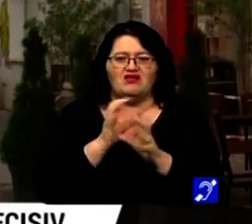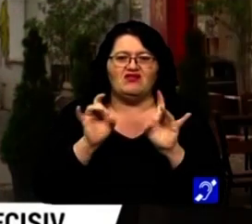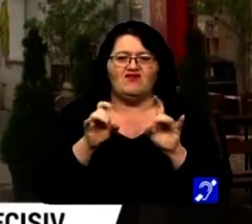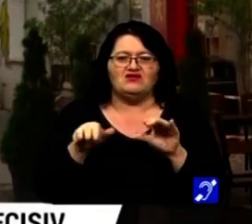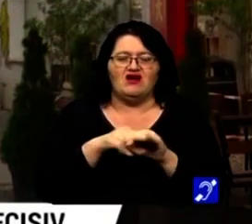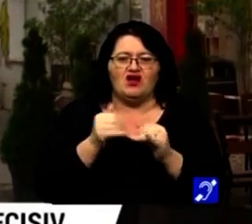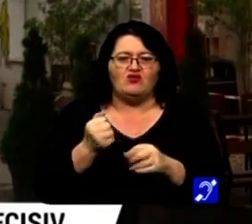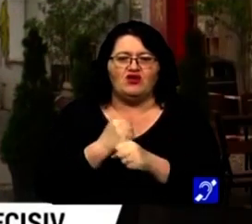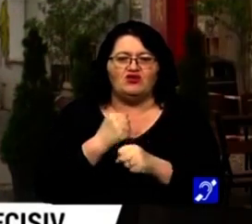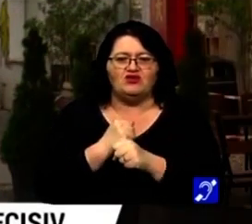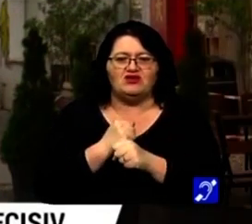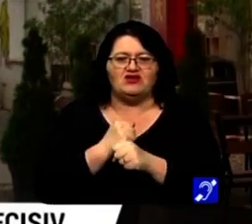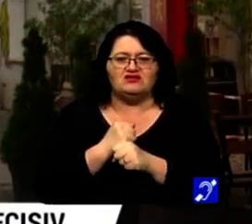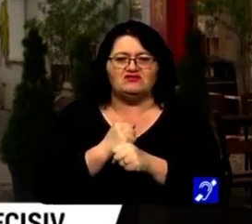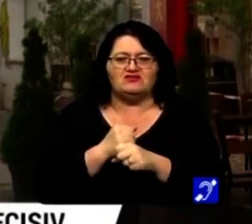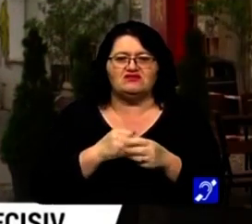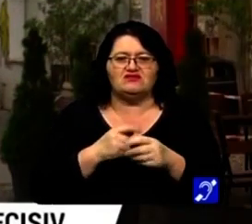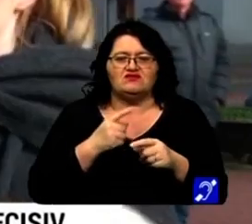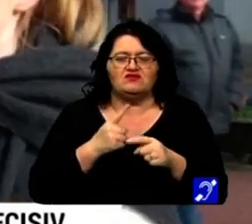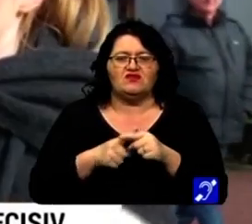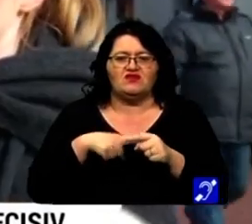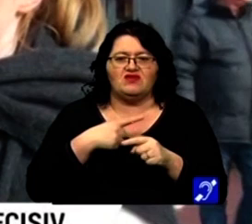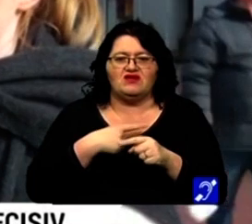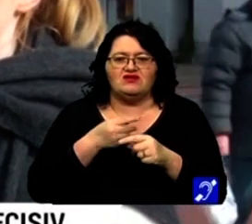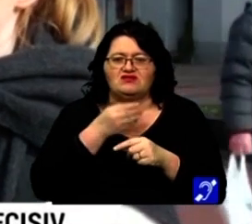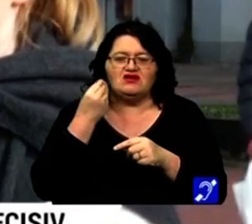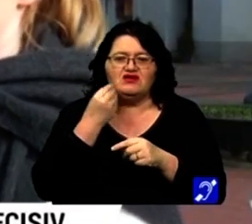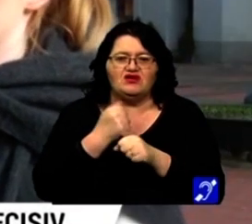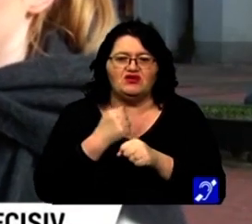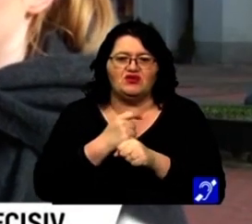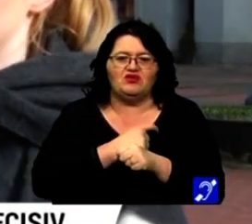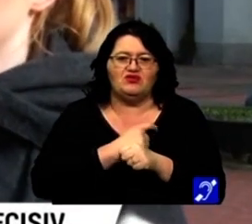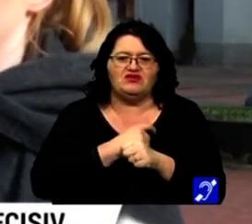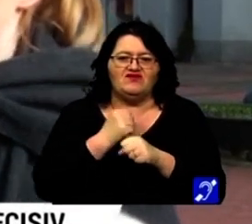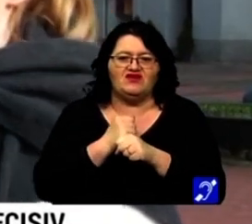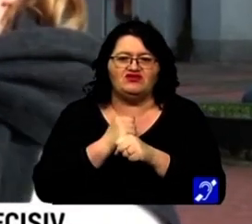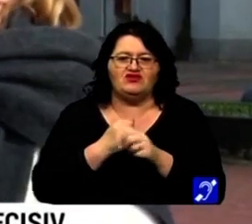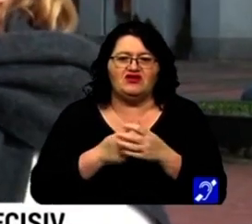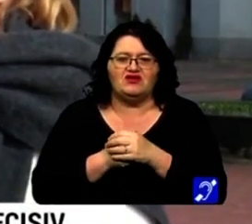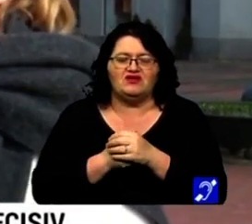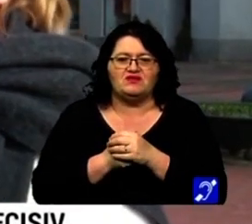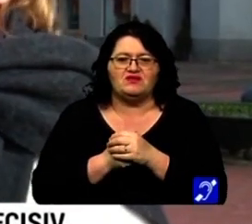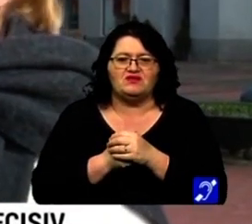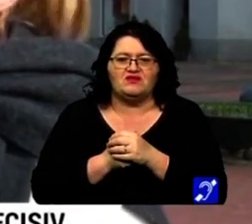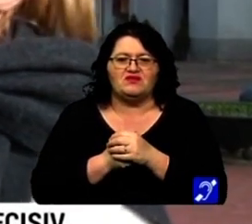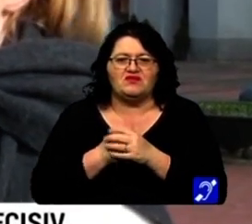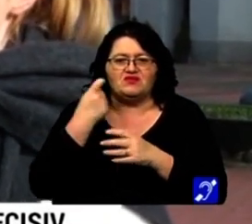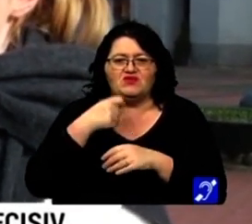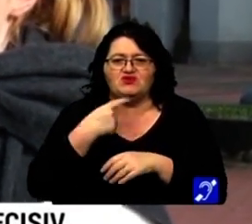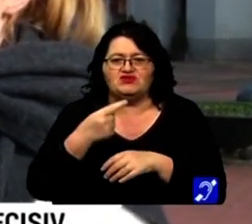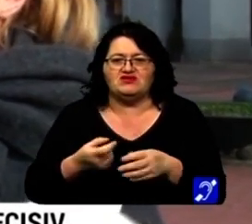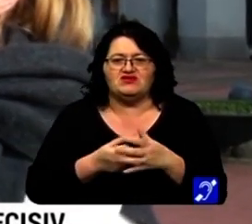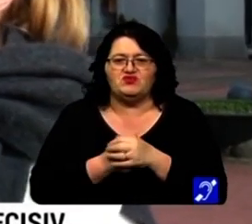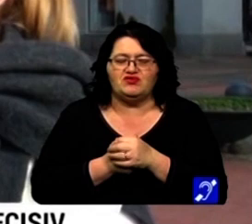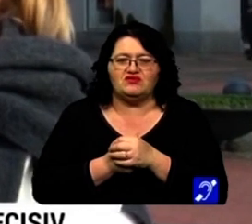câmpul muncii. Acum lucrez la librările și e job, e genul ăla de job pe care oricum nu l-ai putea face remote. Deci nu știu ce să zic,